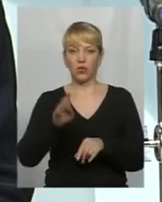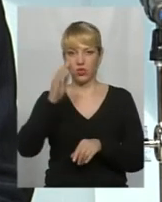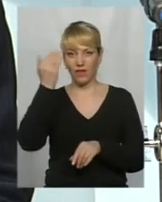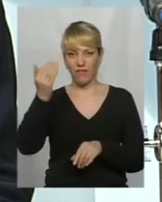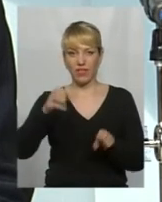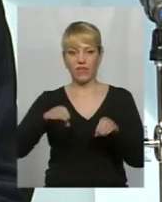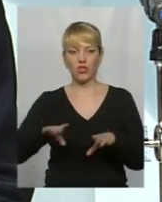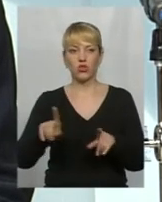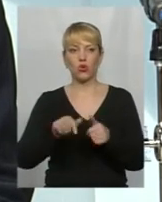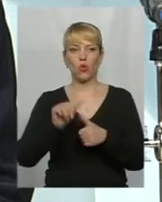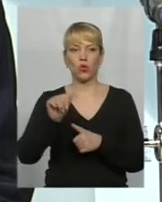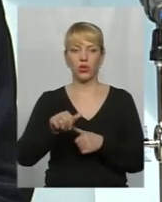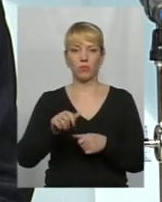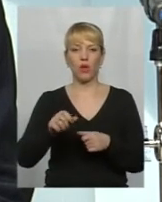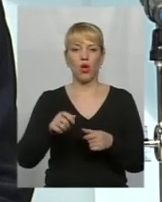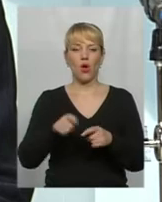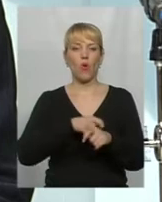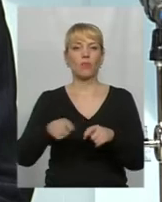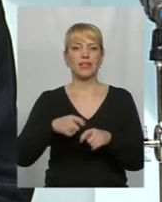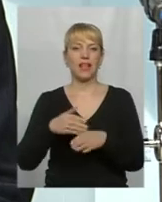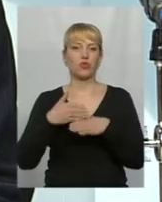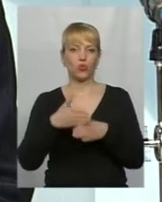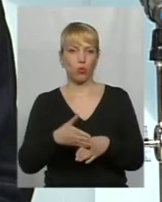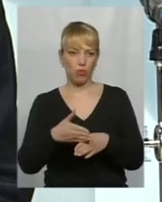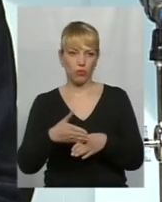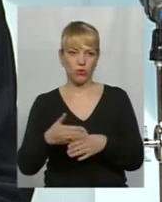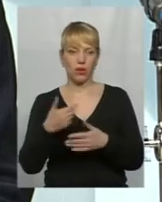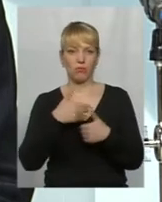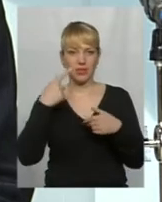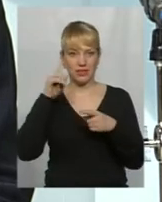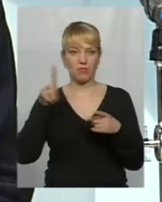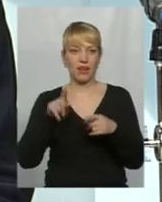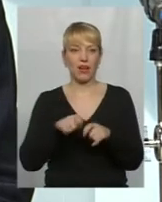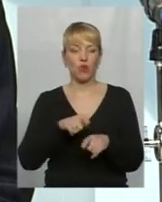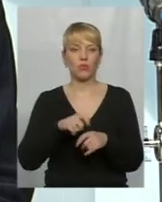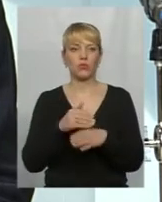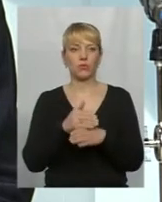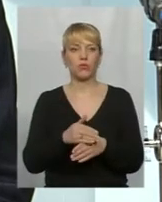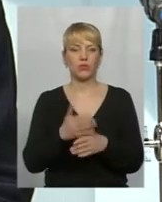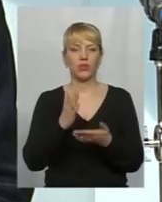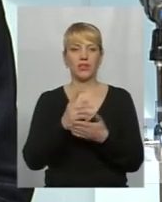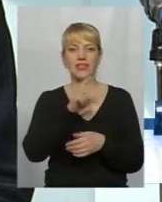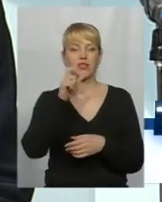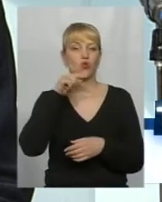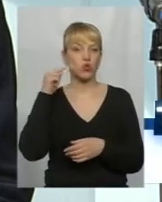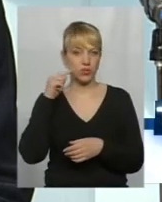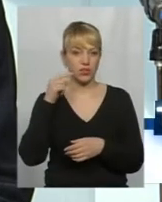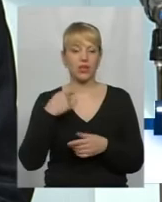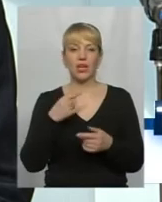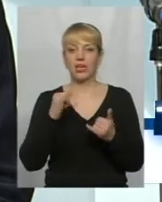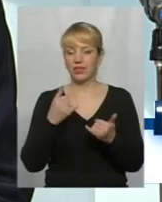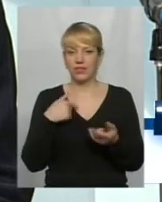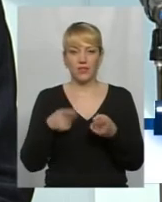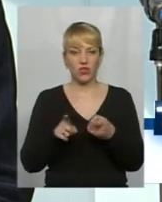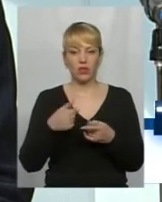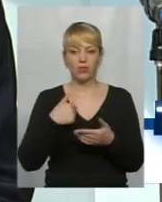що окрім гуманітарної допомоги, ми знаємо, яка гуманітарна допомога йде з Росії. І, звичайно, мені здається,